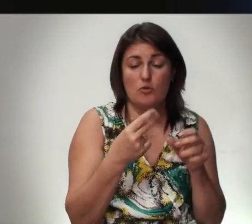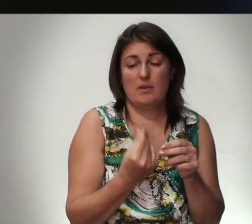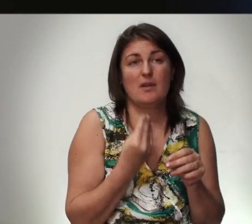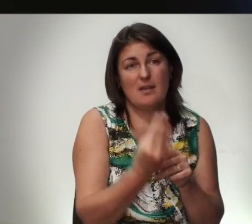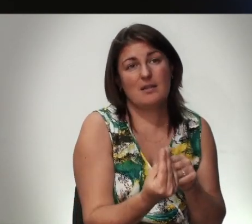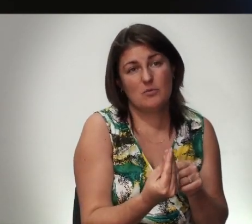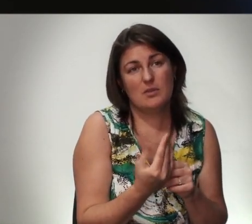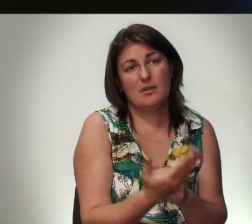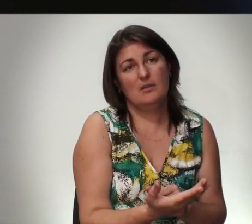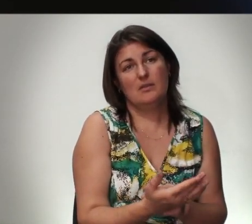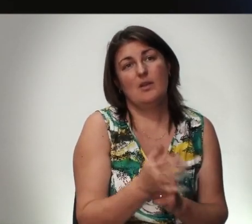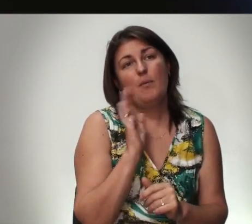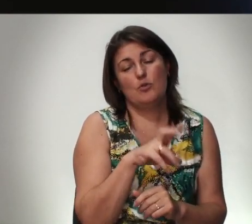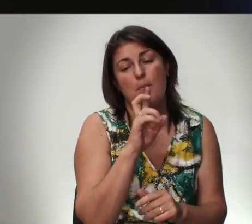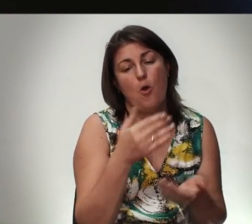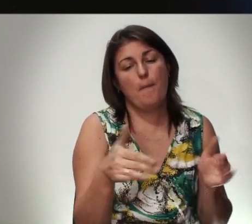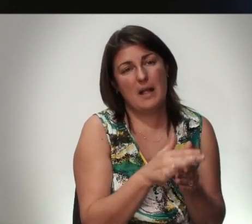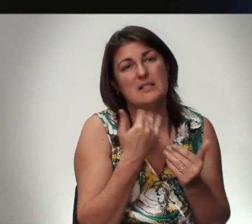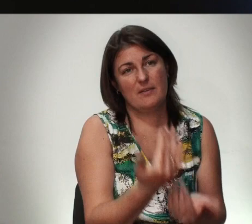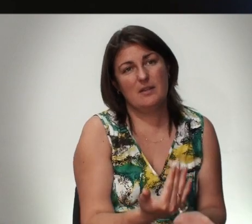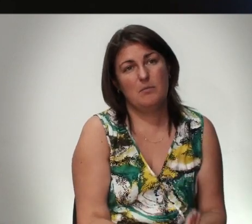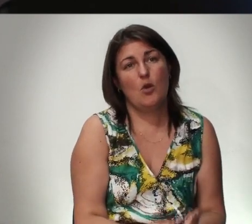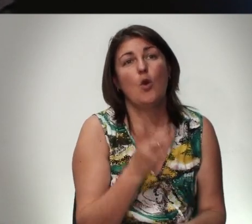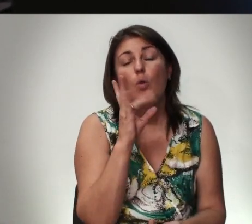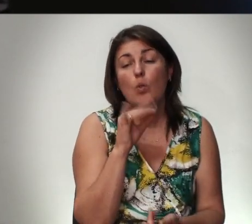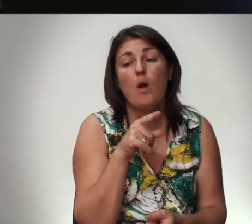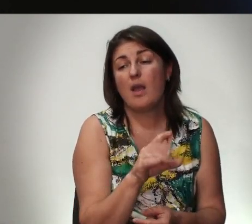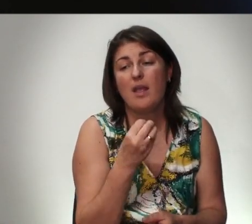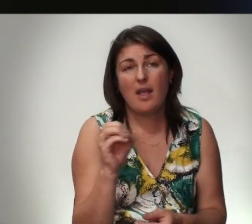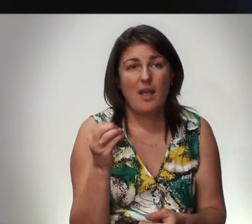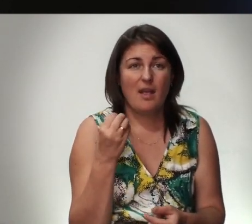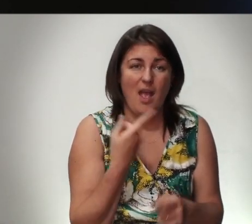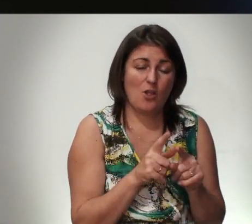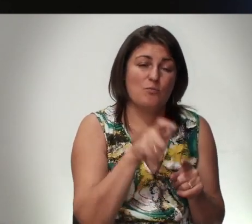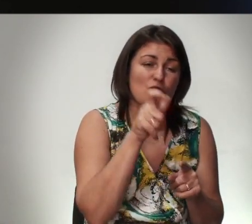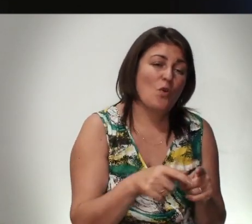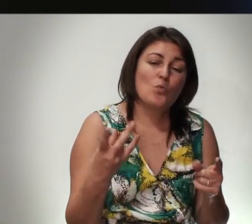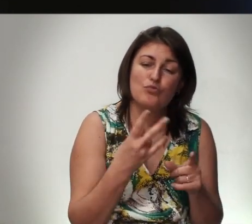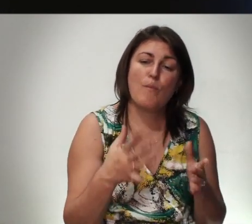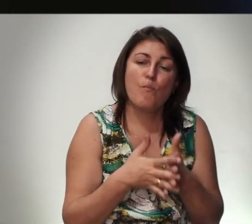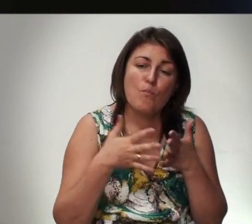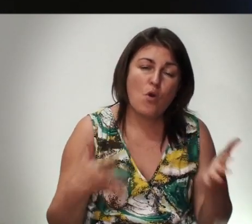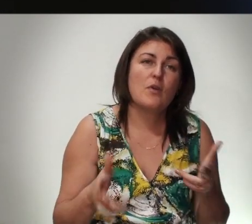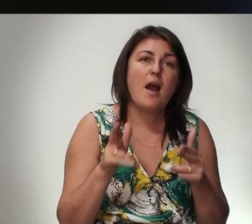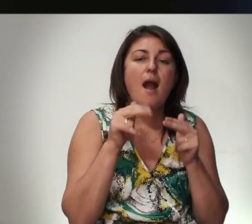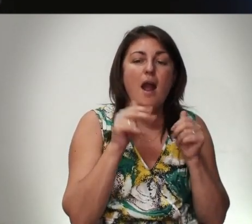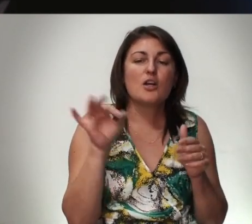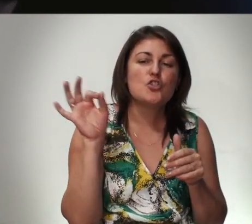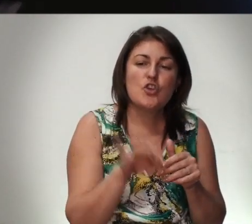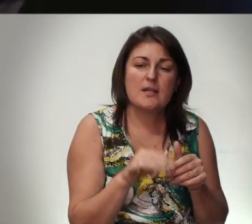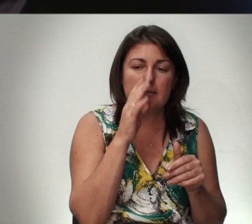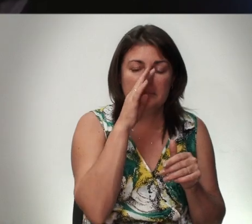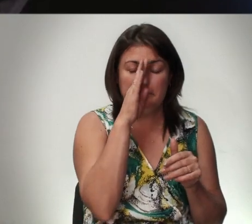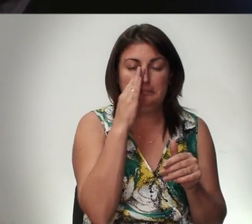Деньги И Сказать Пусть Бог Благословит Тебя Но Ей Наверное Или Этому Человеку Нужно Больше Как Часто Мы Не